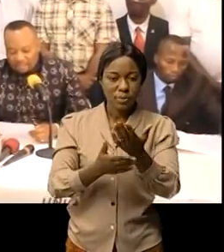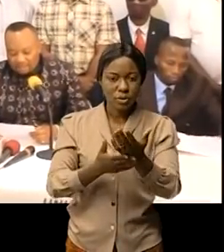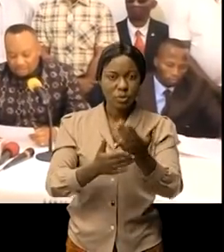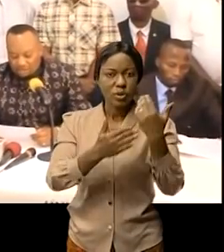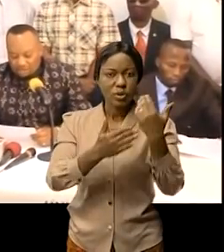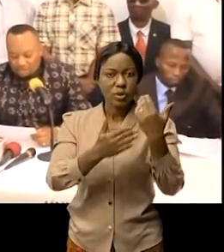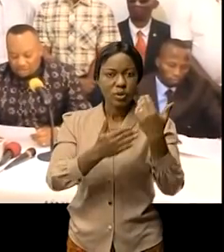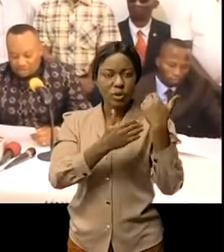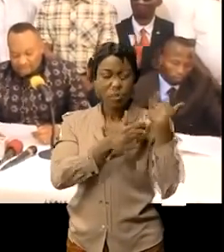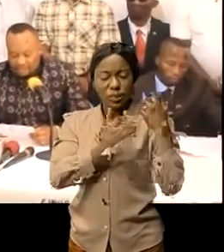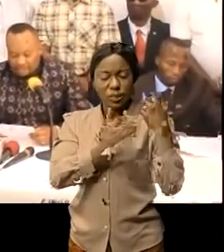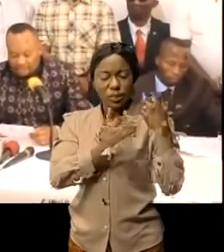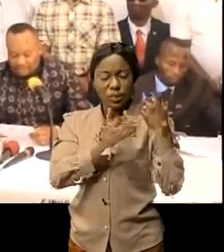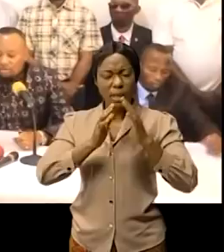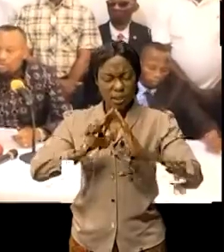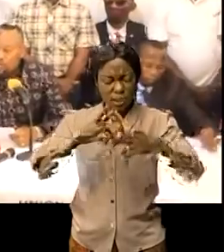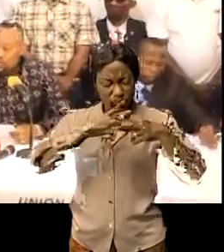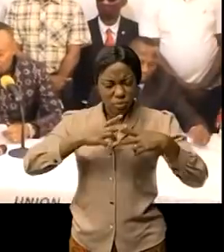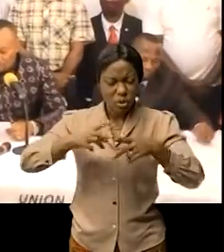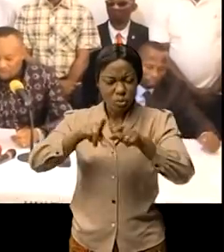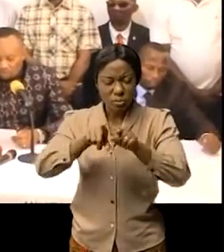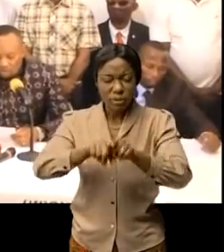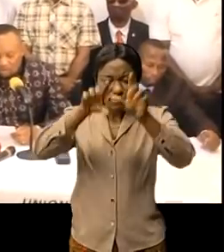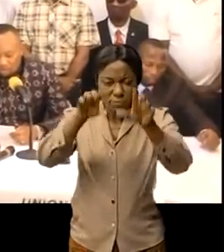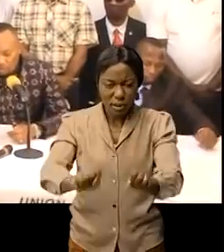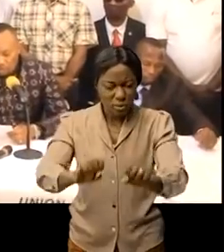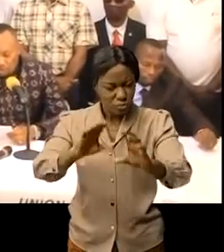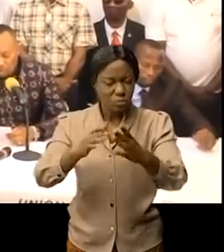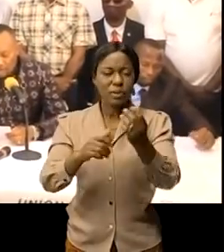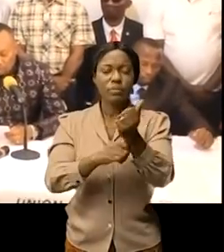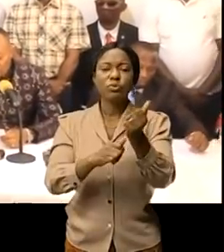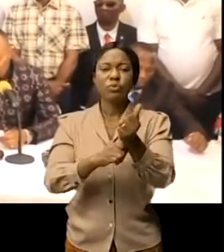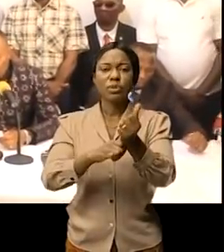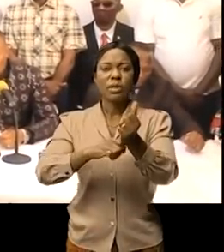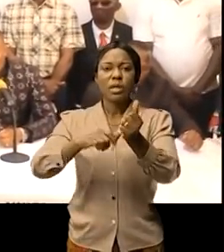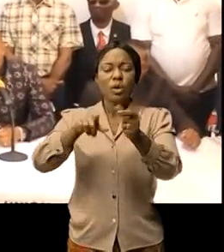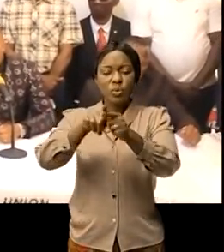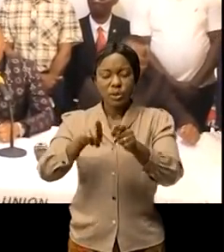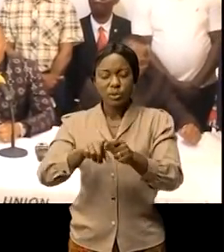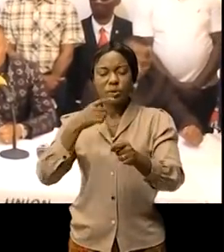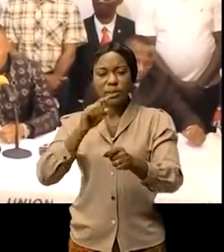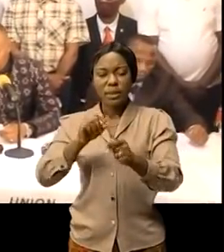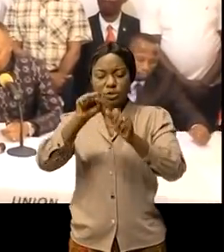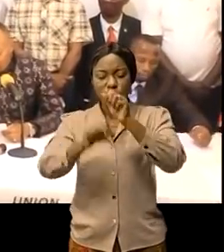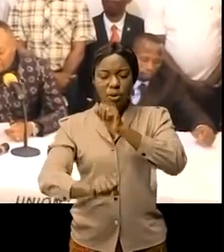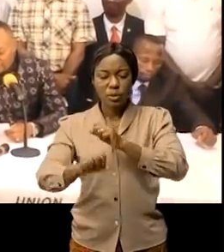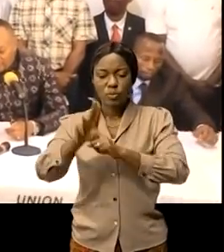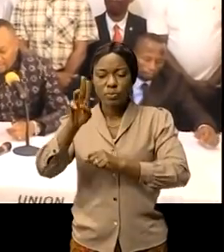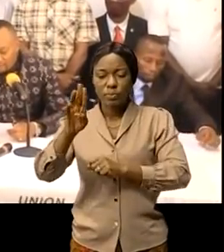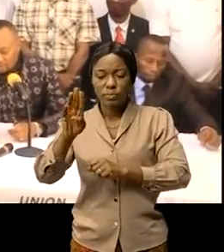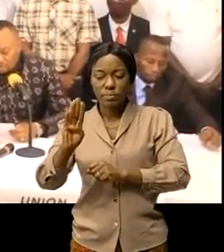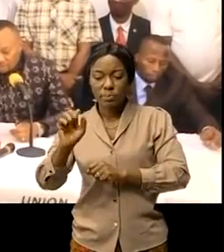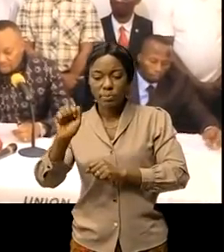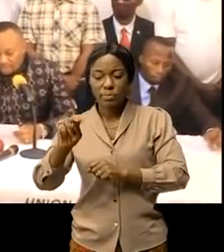mener des enquêtes pour s'assurer le coupable et nous demandons à nos militants de Sud-Ubangui de rester